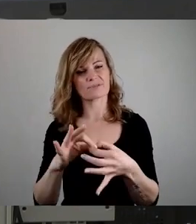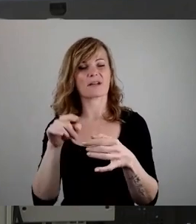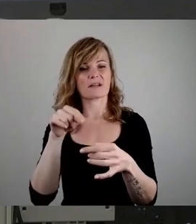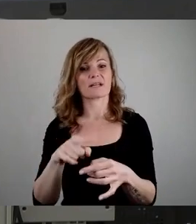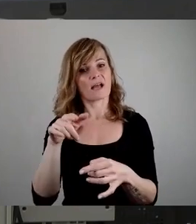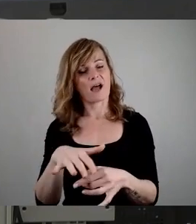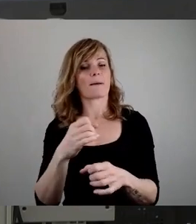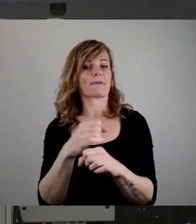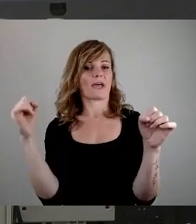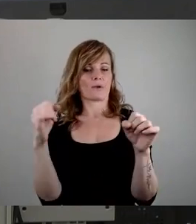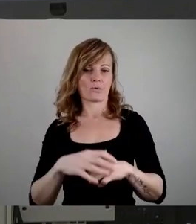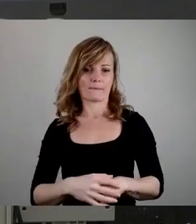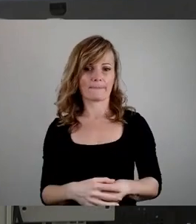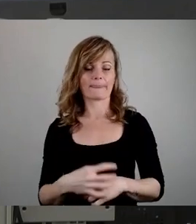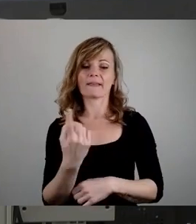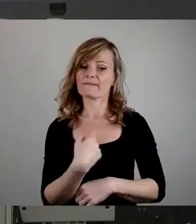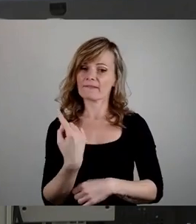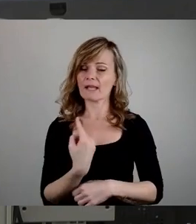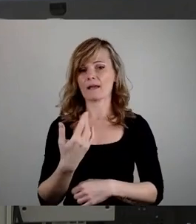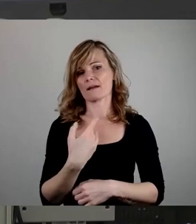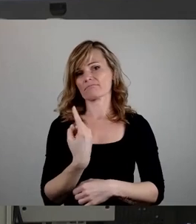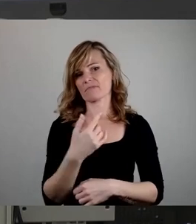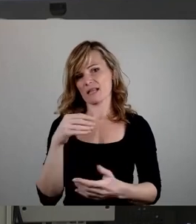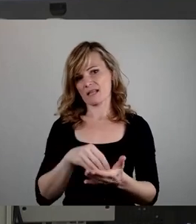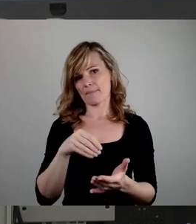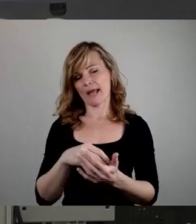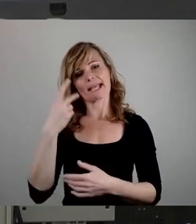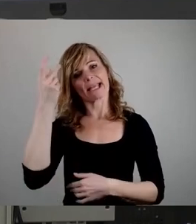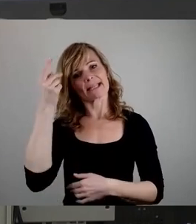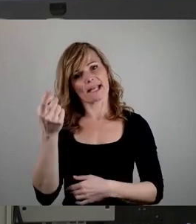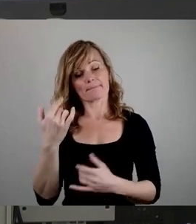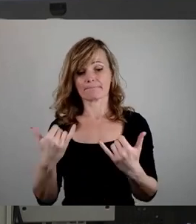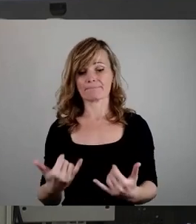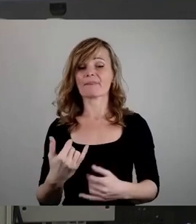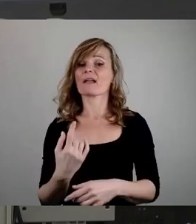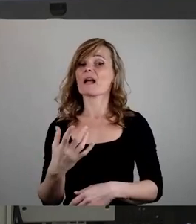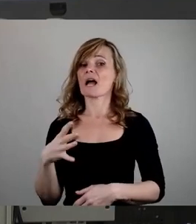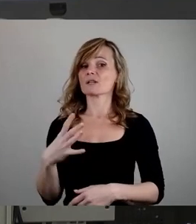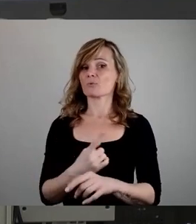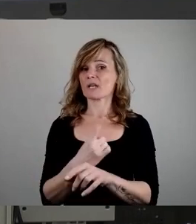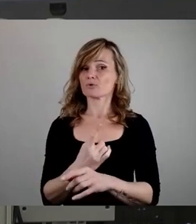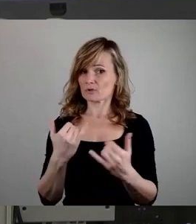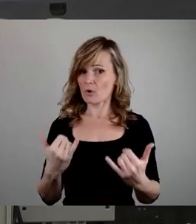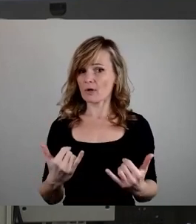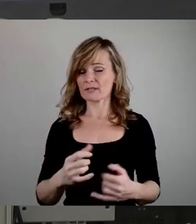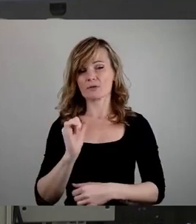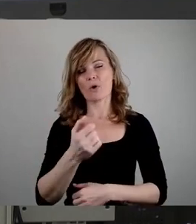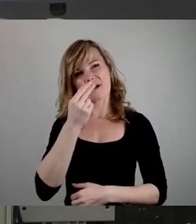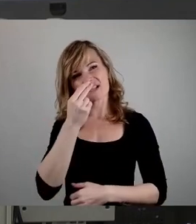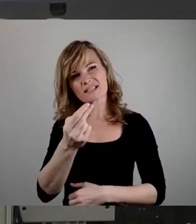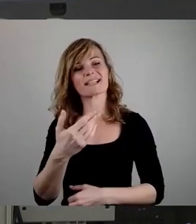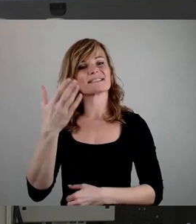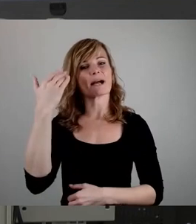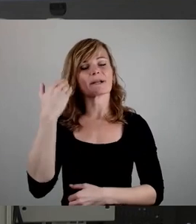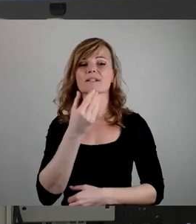eine oder andere Weise am Gedenken teilnehmen. Die Aktuelle Stunde heute soll uns noch einmal deutlich vor Augen führen, dass die Auseinandersetzung mit